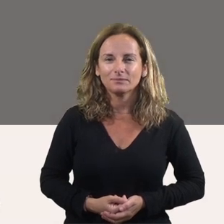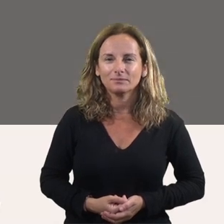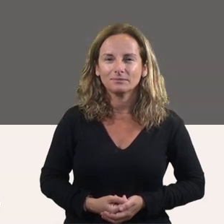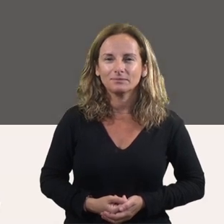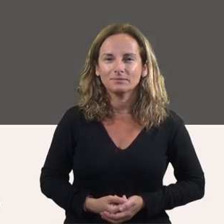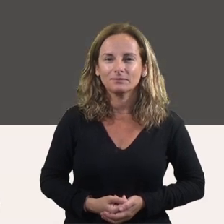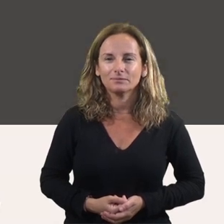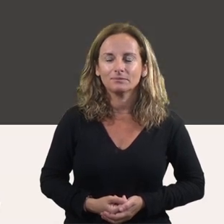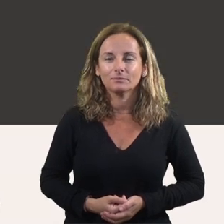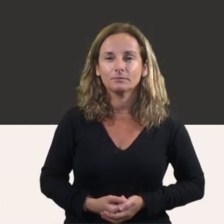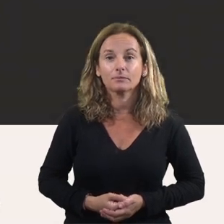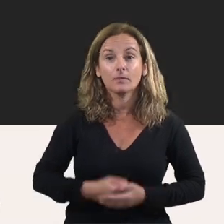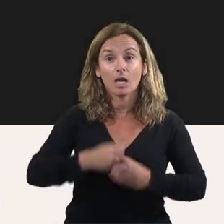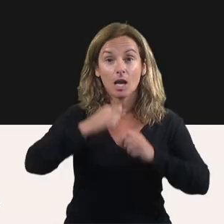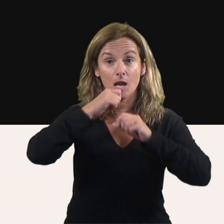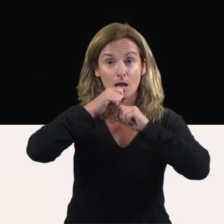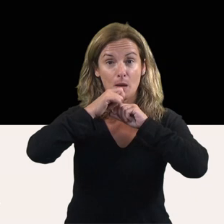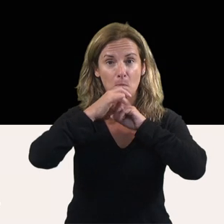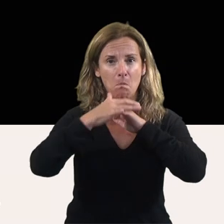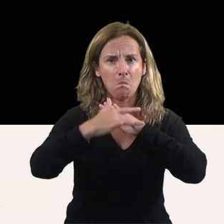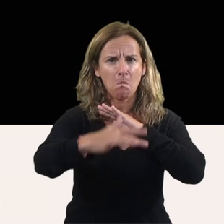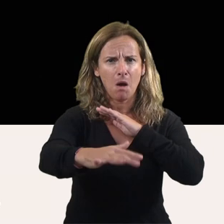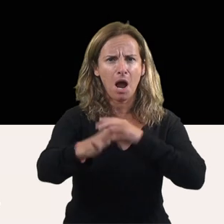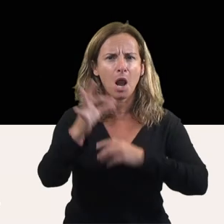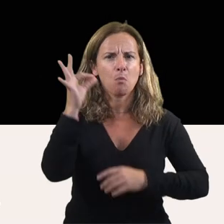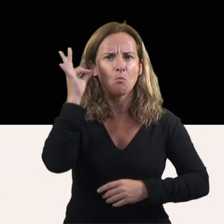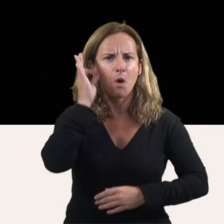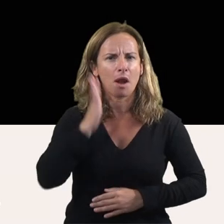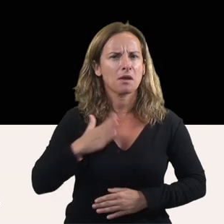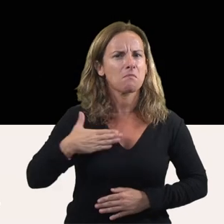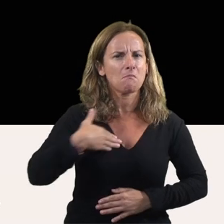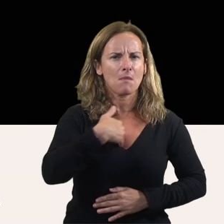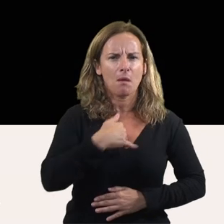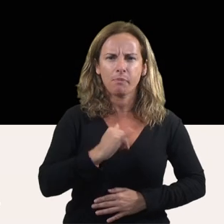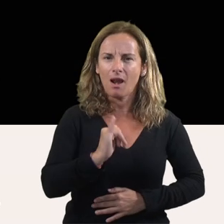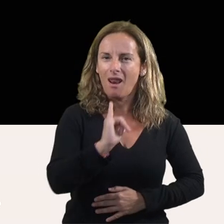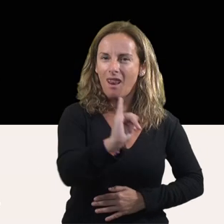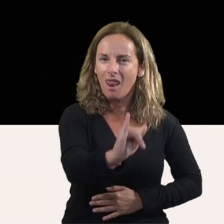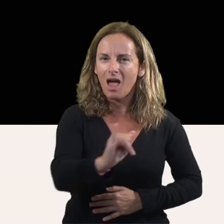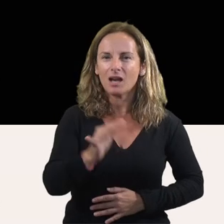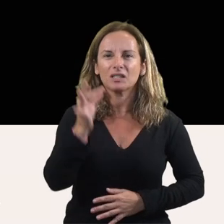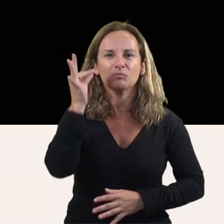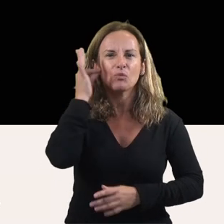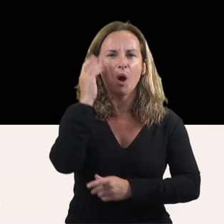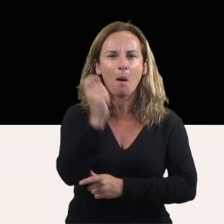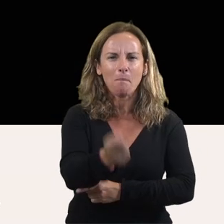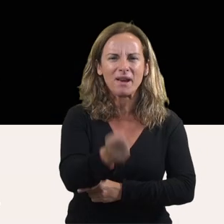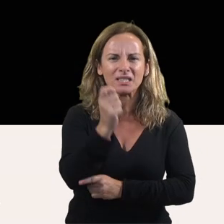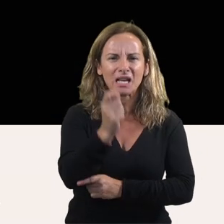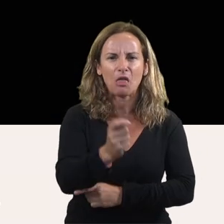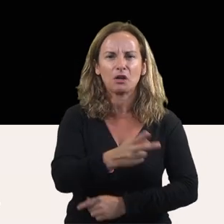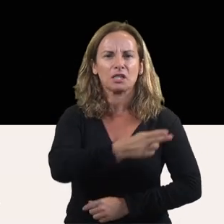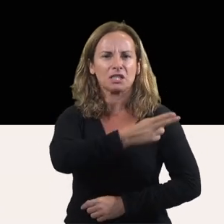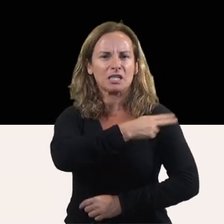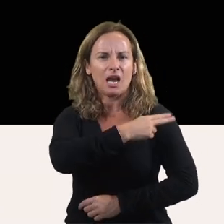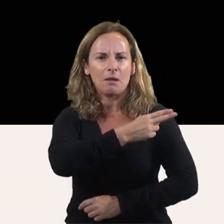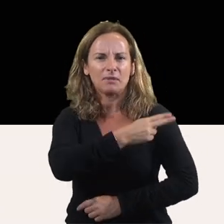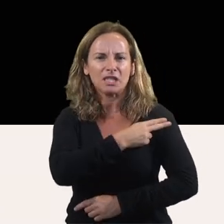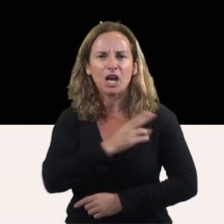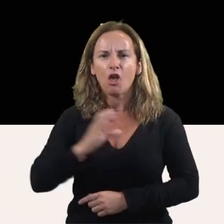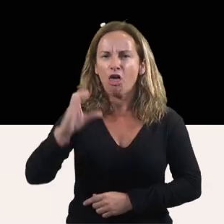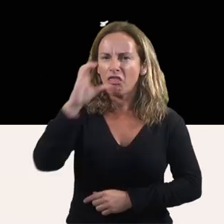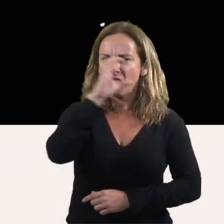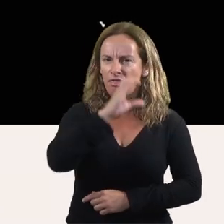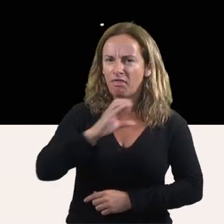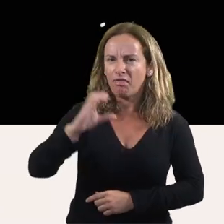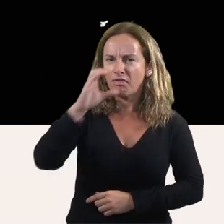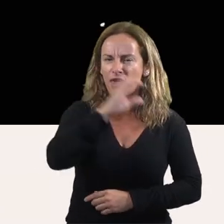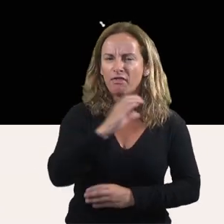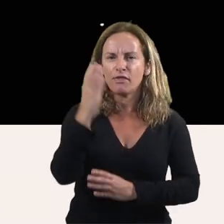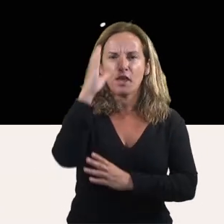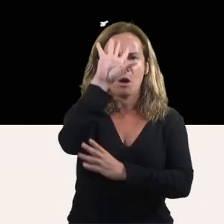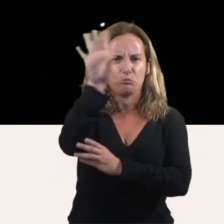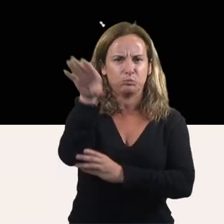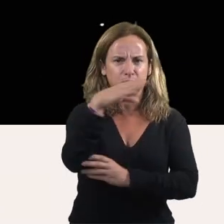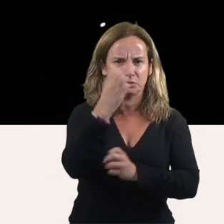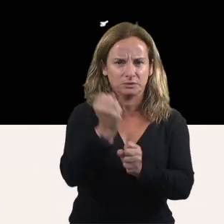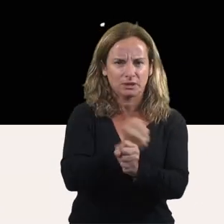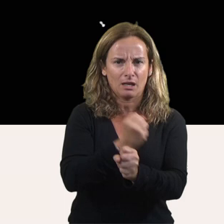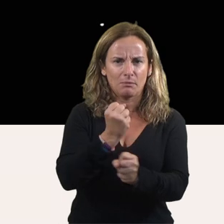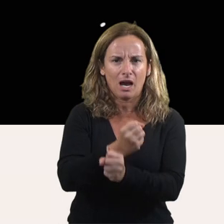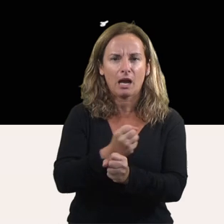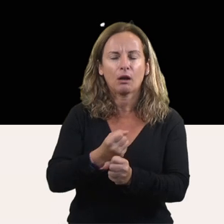A la mà hi ha dones capitanes, pescadores, oceanògrafes, observadores, faroneres, cartògrafes,